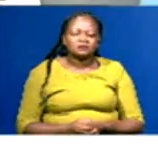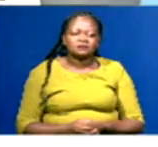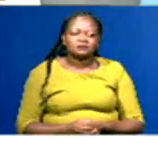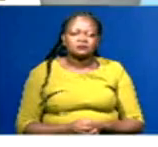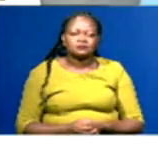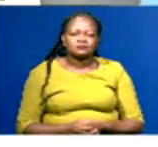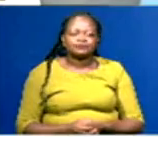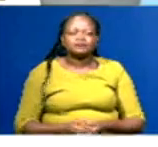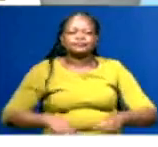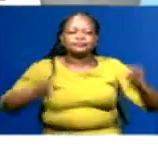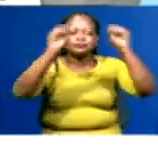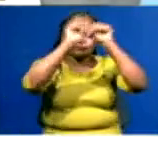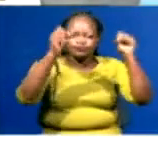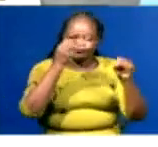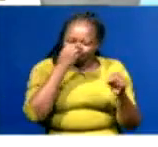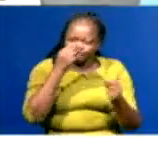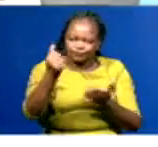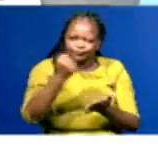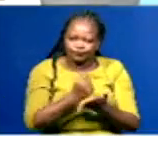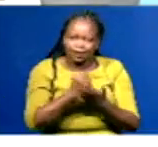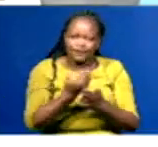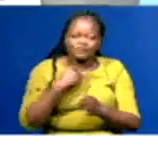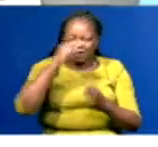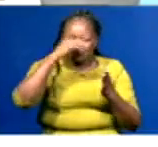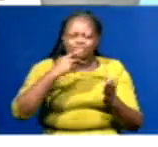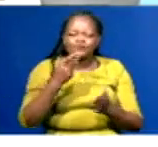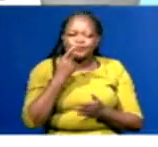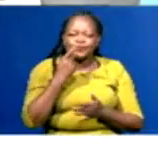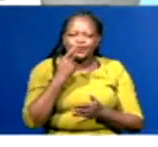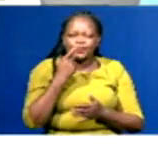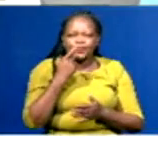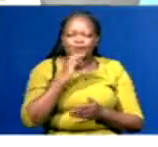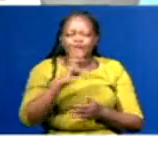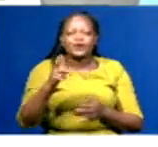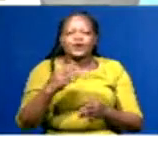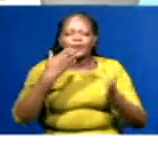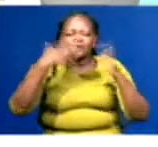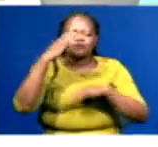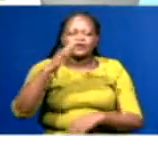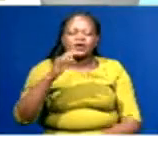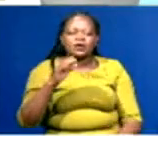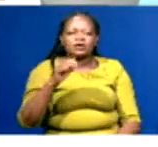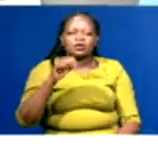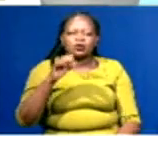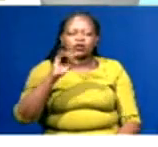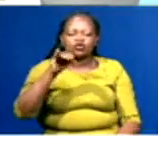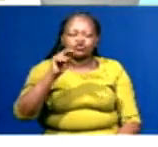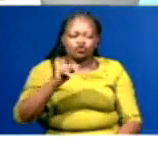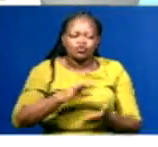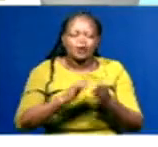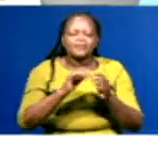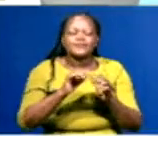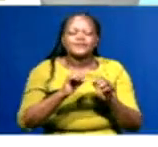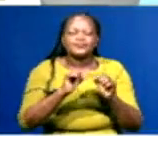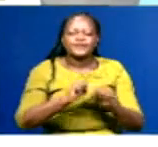Rais William Ruto amemtewa liyekua gavana wa pokotu magaribi, Profesor John Lonyangapuo, kwa mnyakiti wa bodi ya almashauri ya maji ya